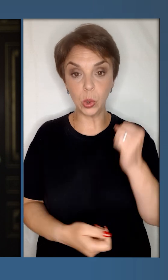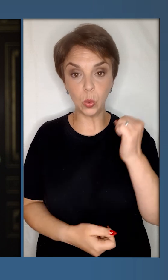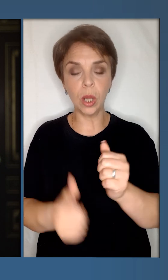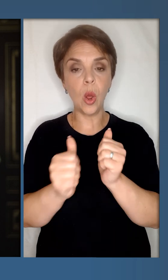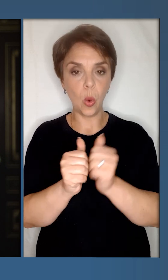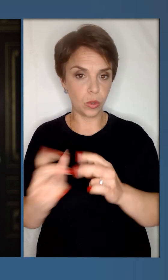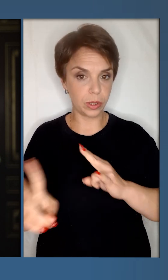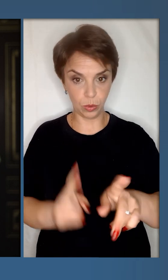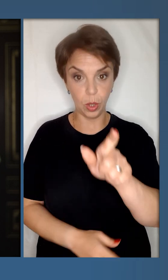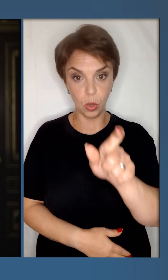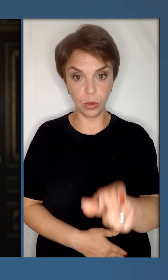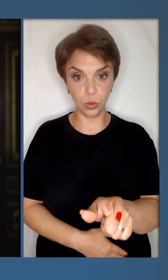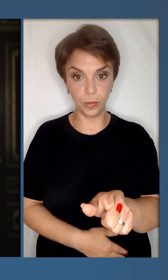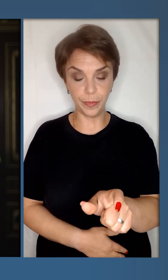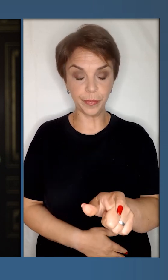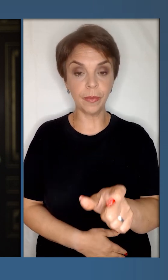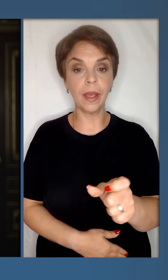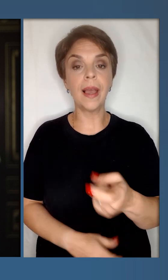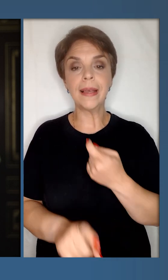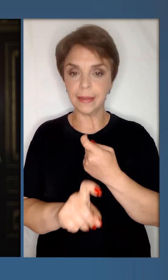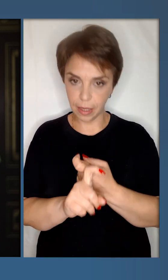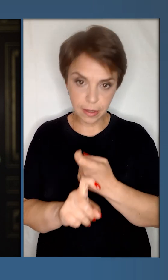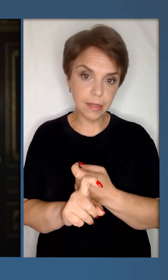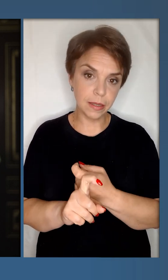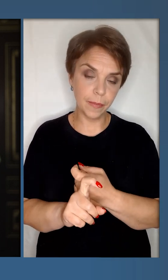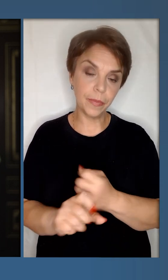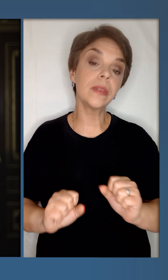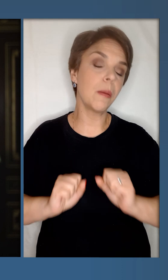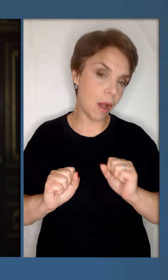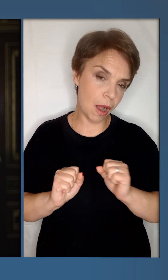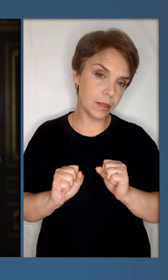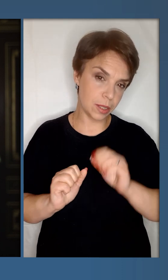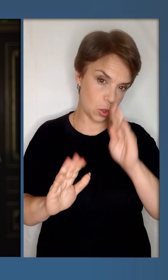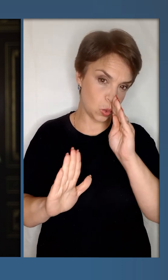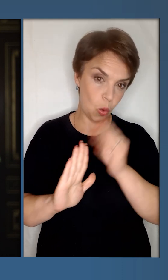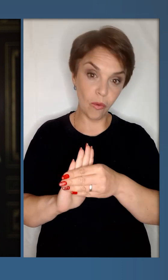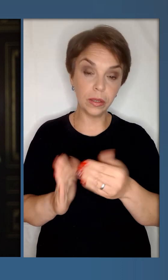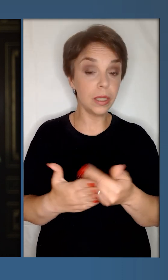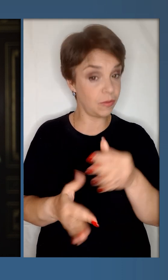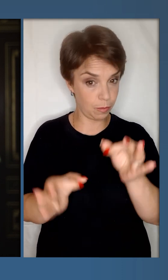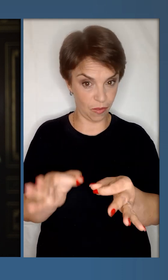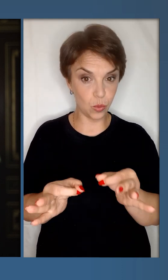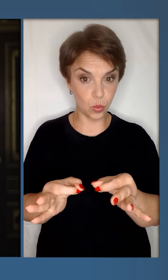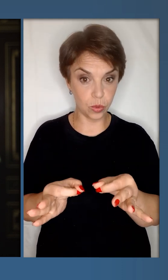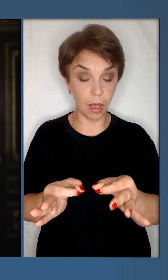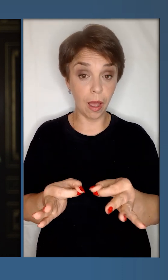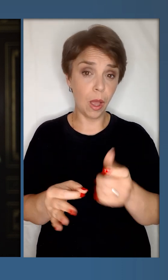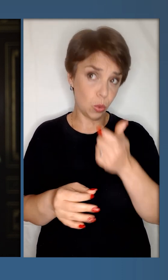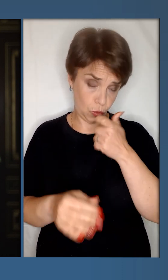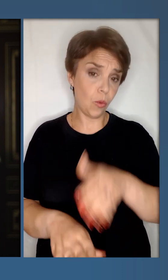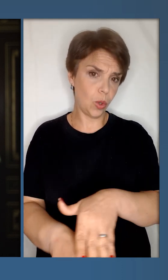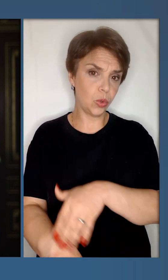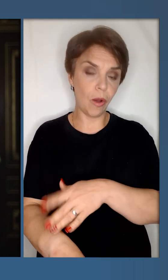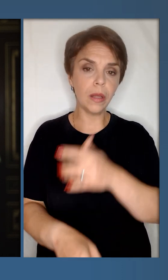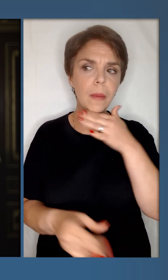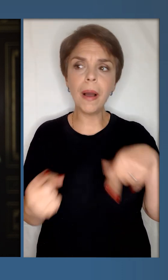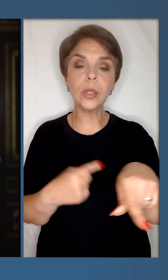удар кожному терористу. Нацисти намагалися сховати світ правосуддя. І доволі